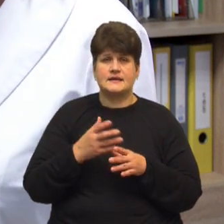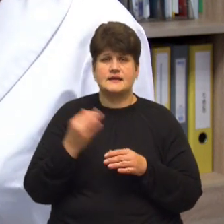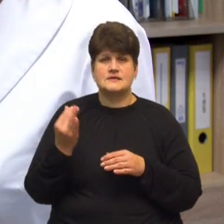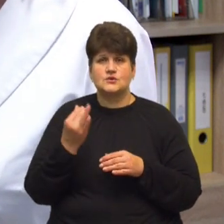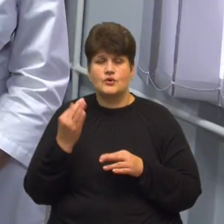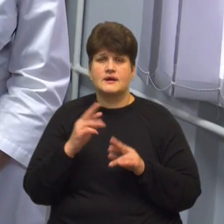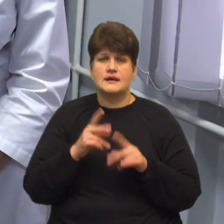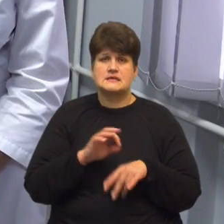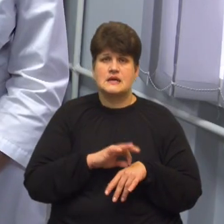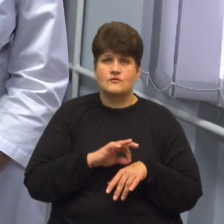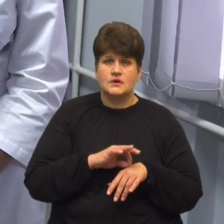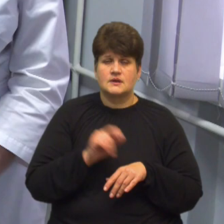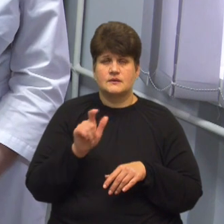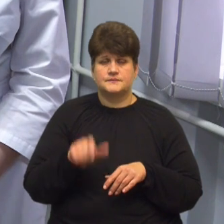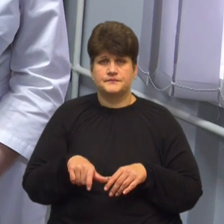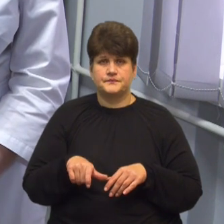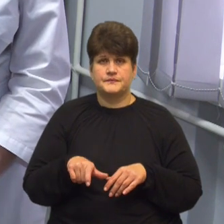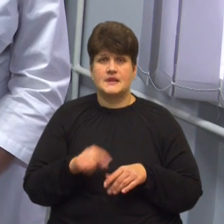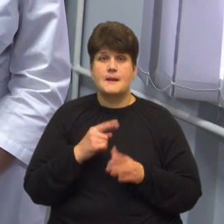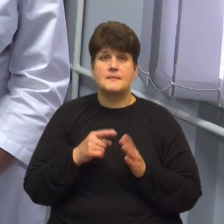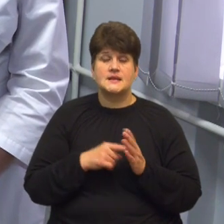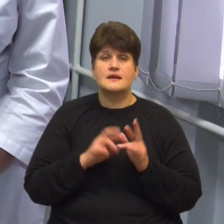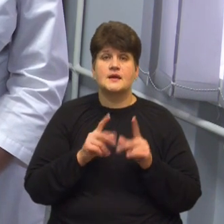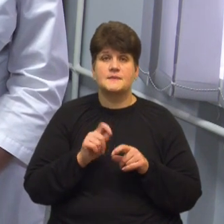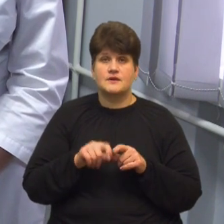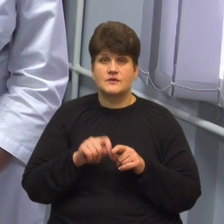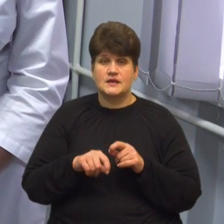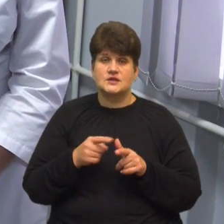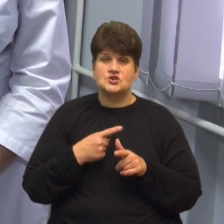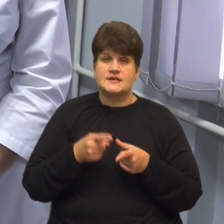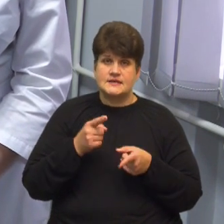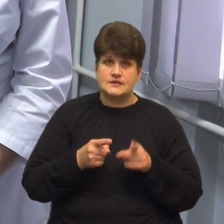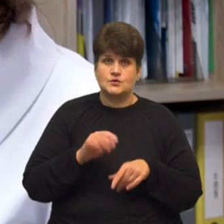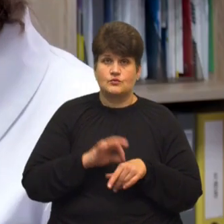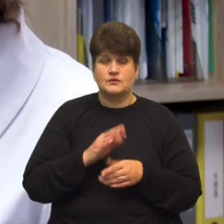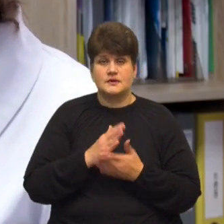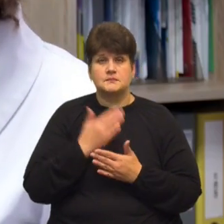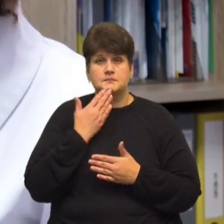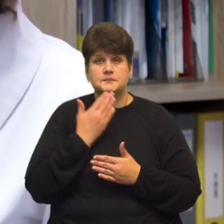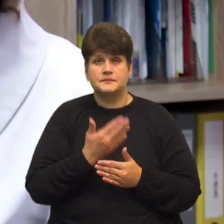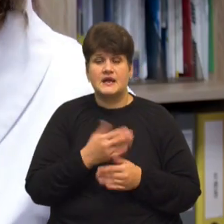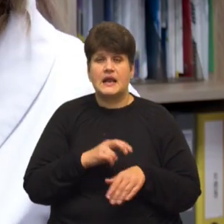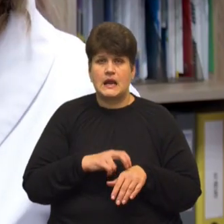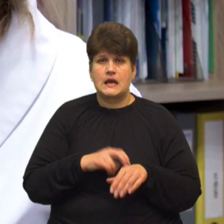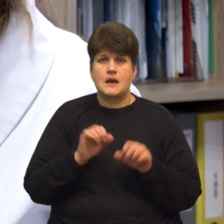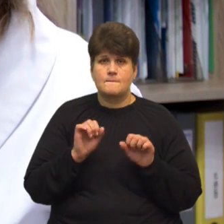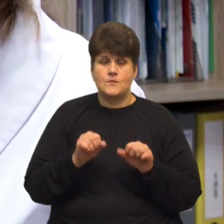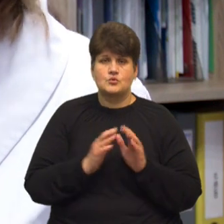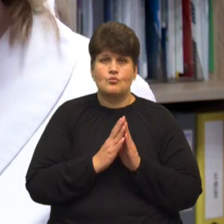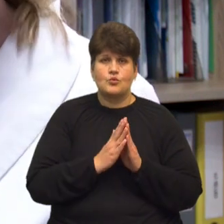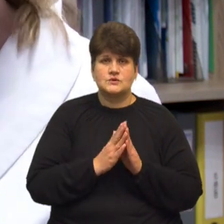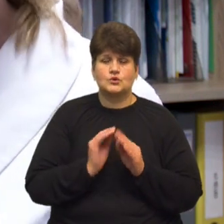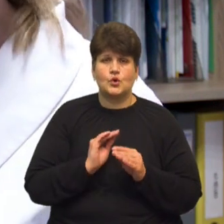захворів пацієнт. На запитання, як перевірятимуть, чи пацієнт дійсно хворий, відповідає. Лікар може попросити якісь